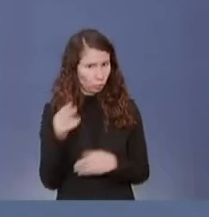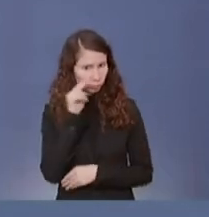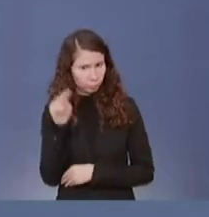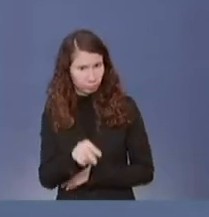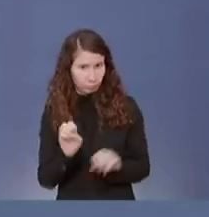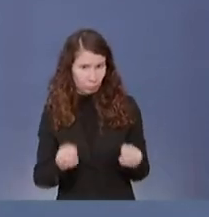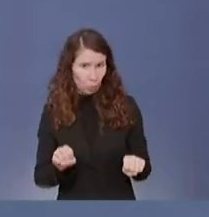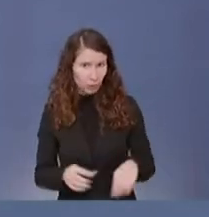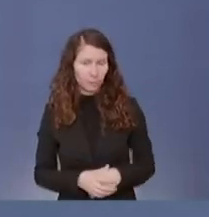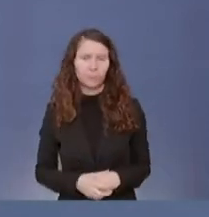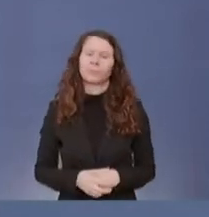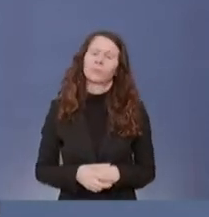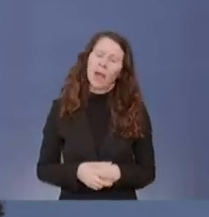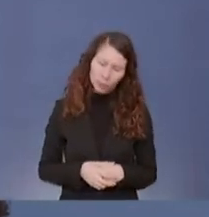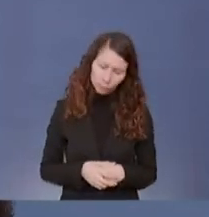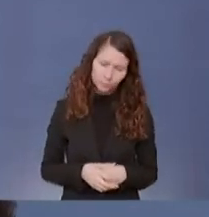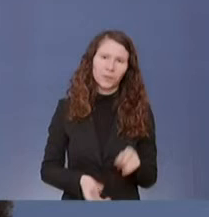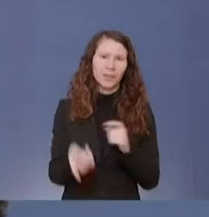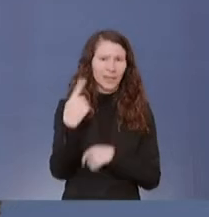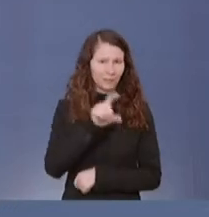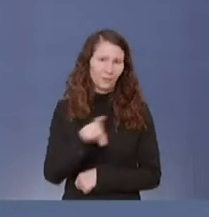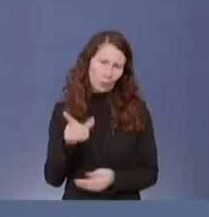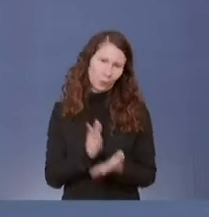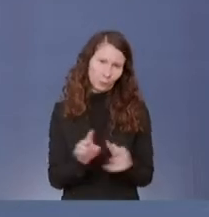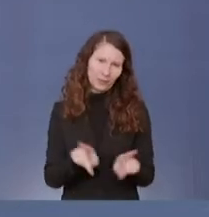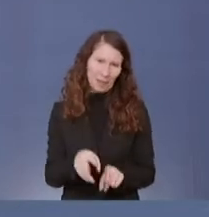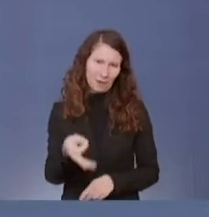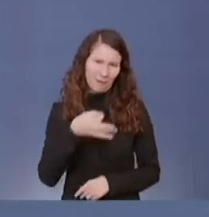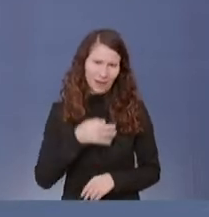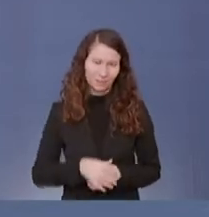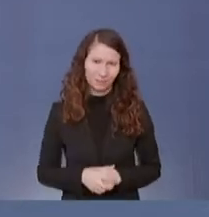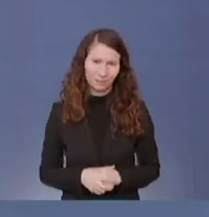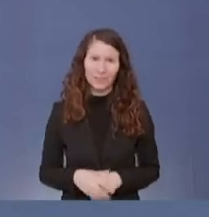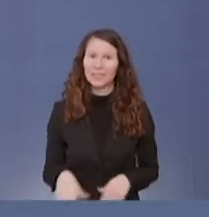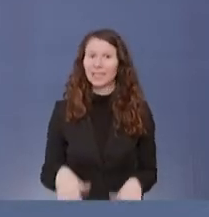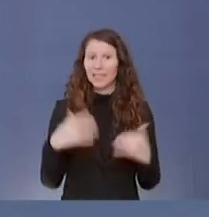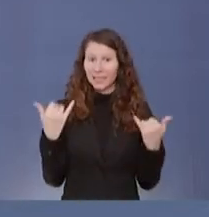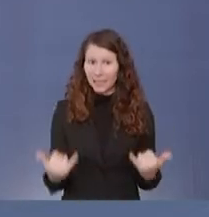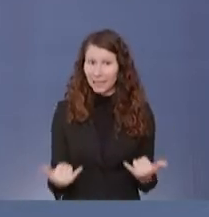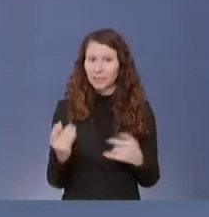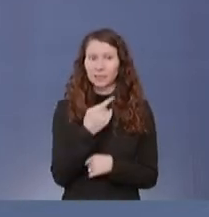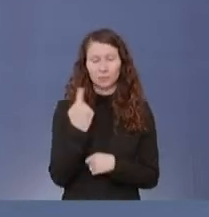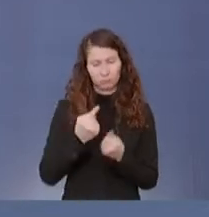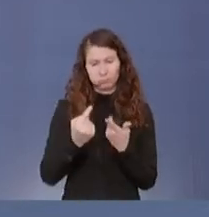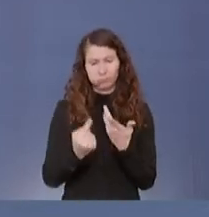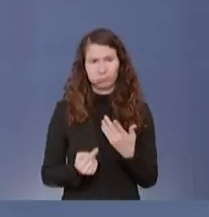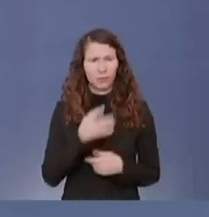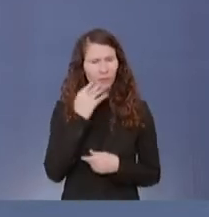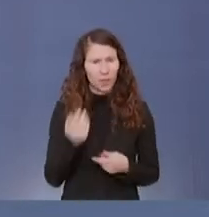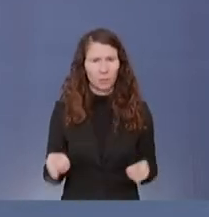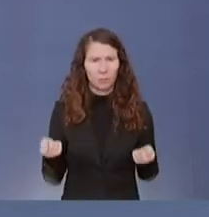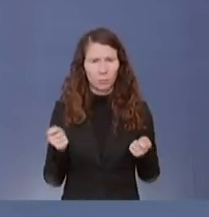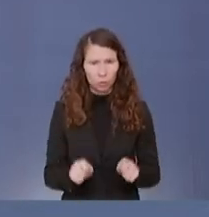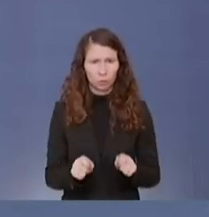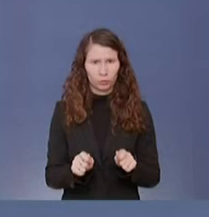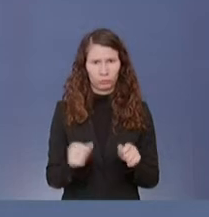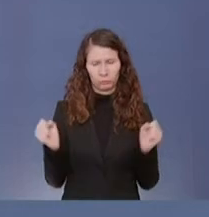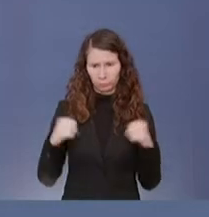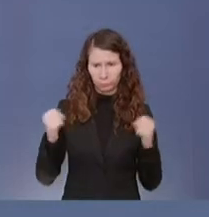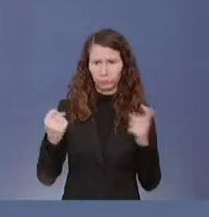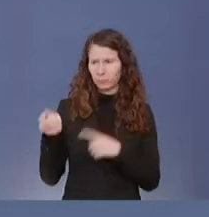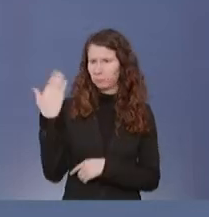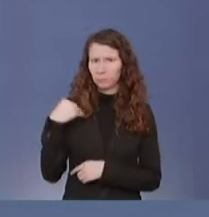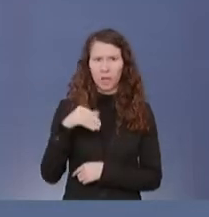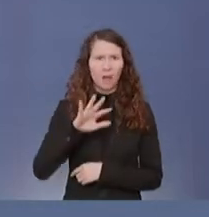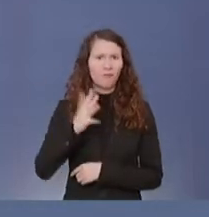Also diese Frage hatten wir letzte Woche schon. Wir haben jetzt einen ganzen Satz von Beschlüssen aus dem Treffen von Bund und Ländern am